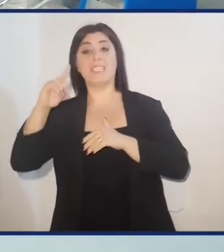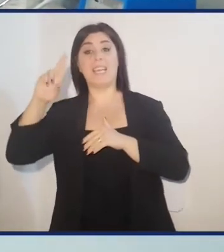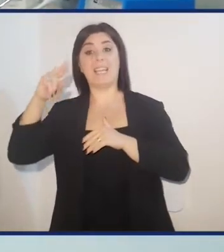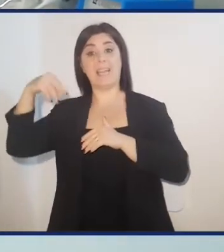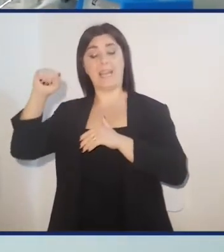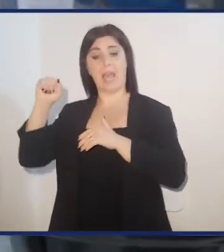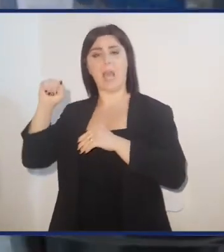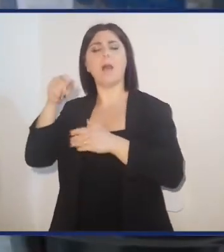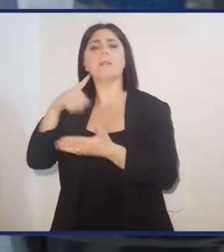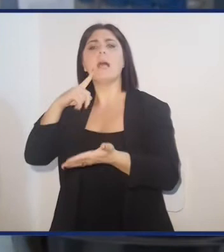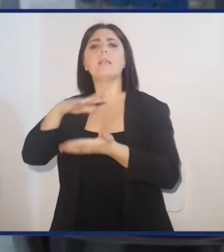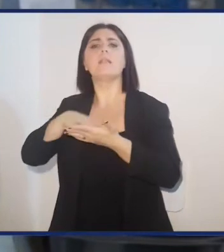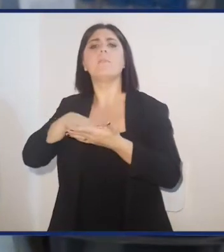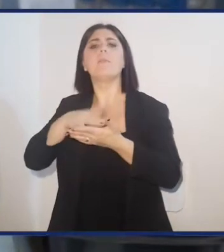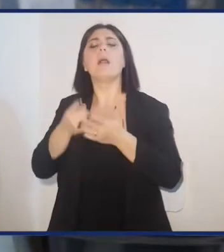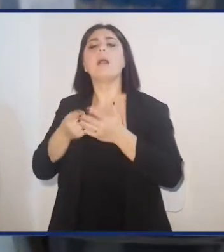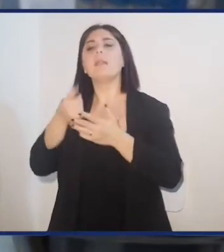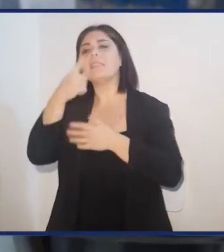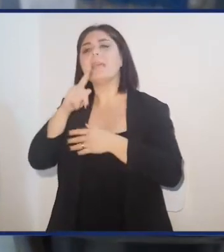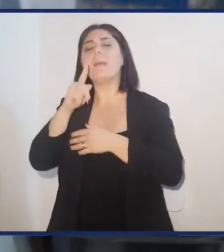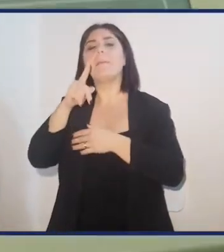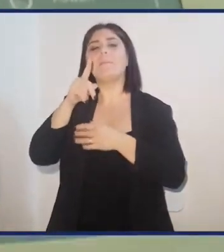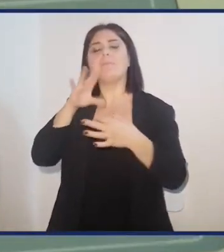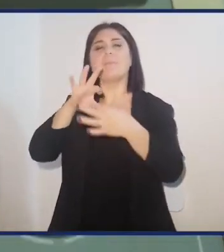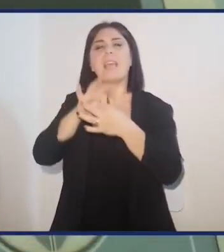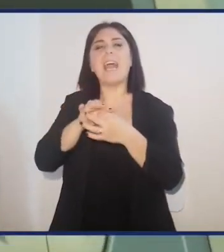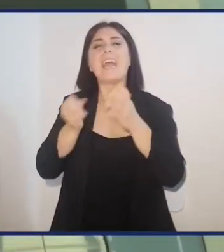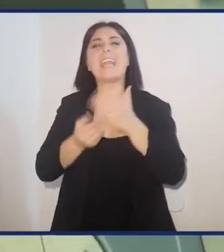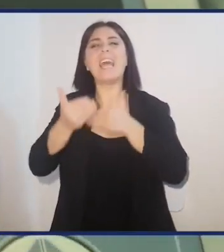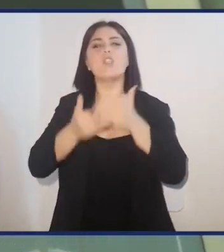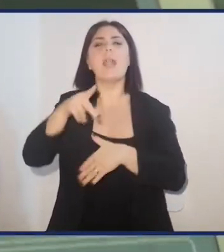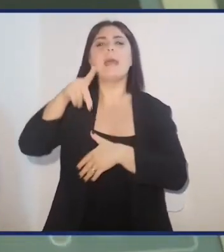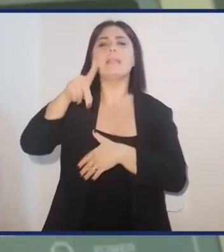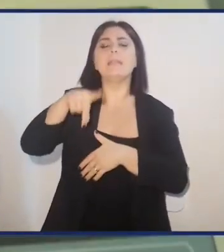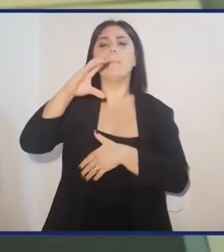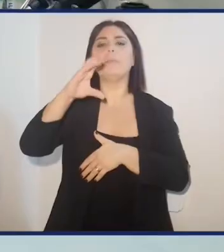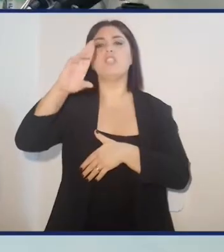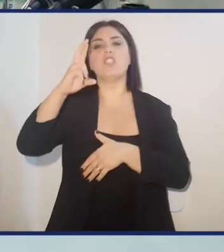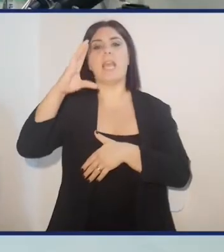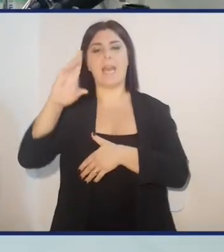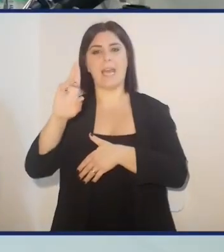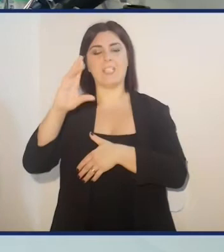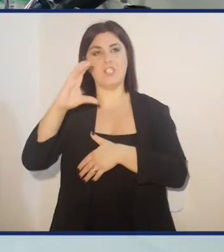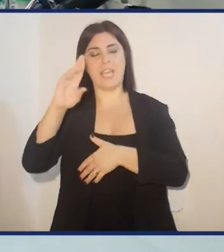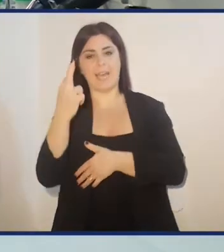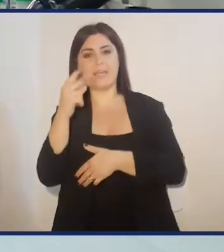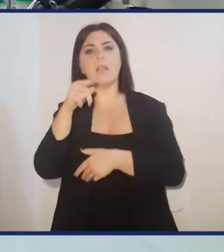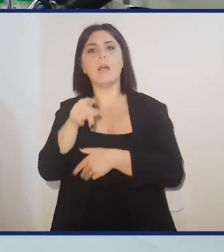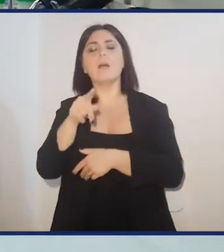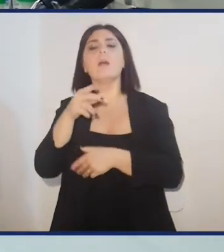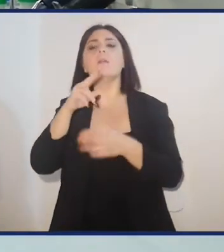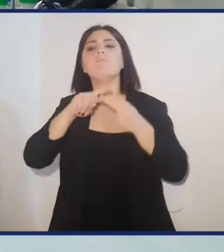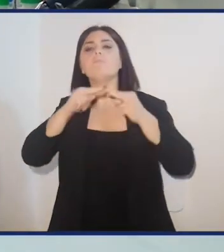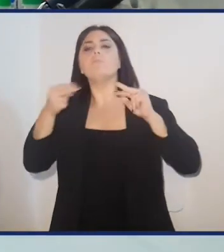cDNA come stampo per allestire una reazione di PCR che ci consentirà di amplificare una